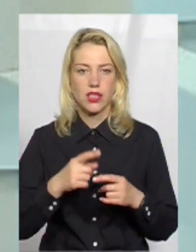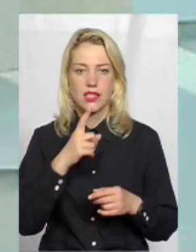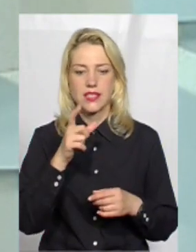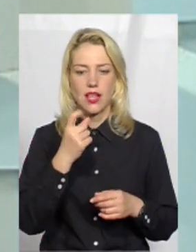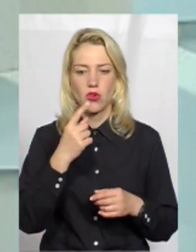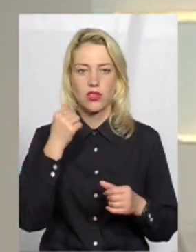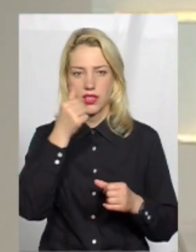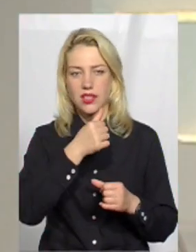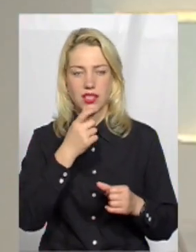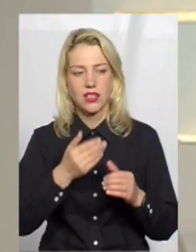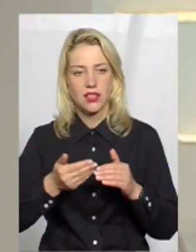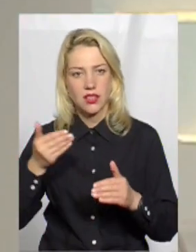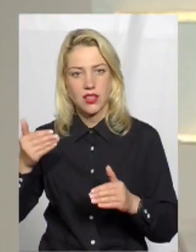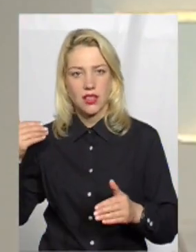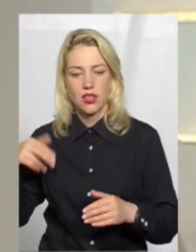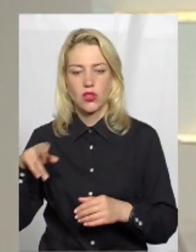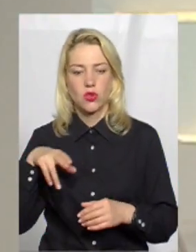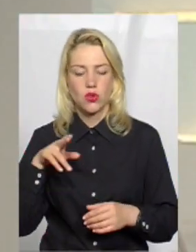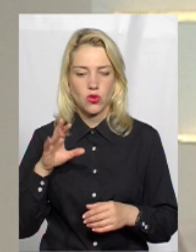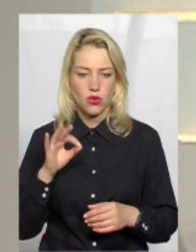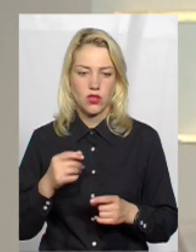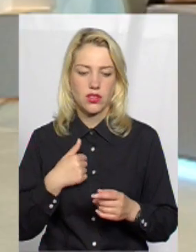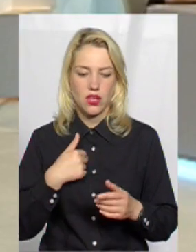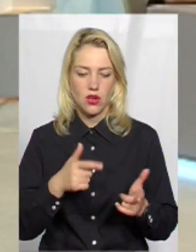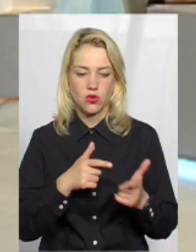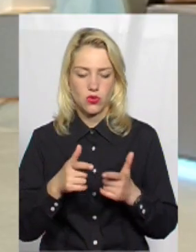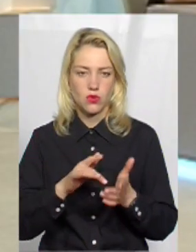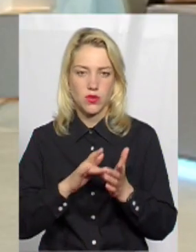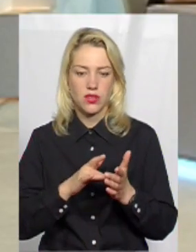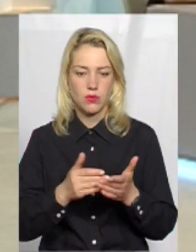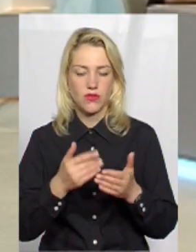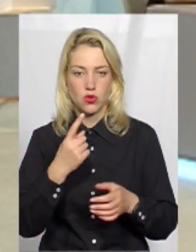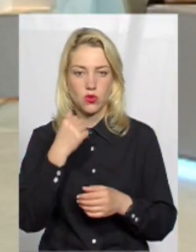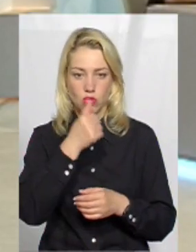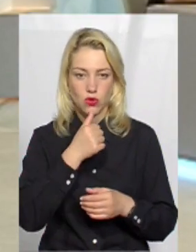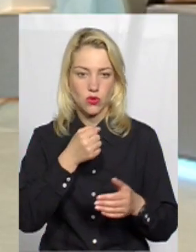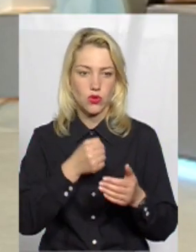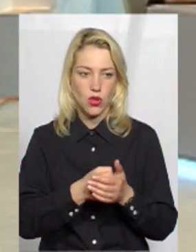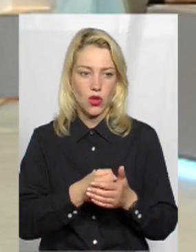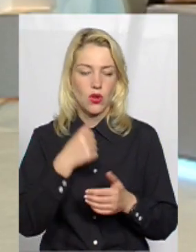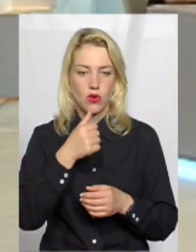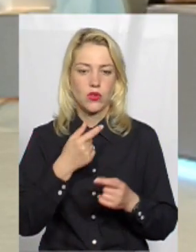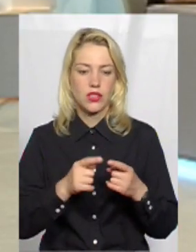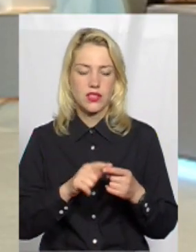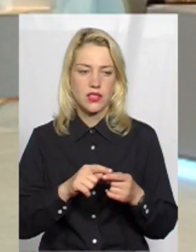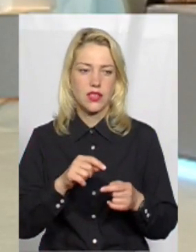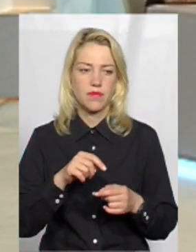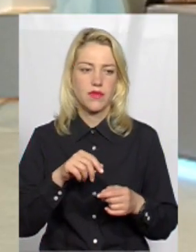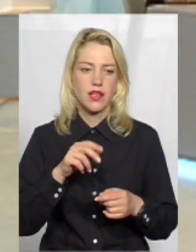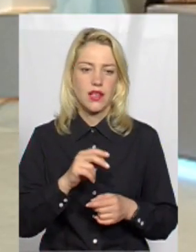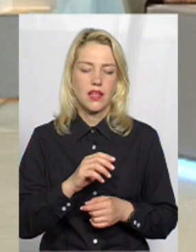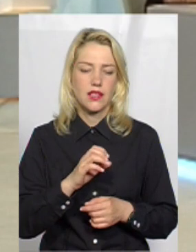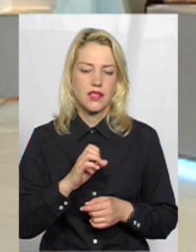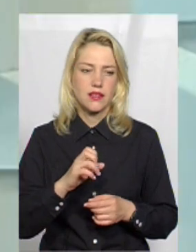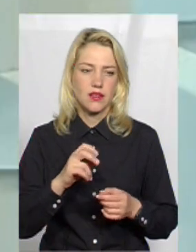до своєї мандрівки, тому що я готую мандрівку від року до півроку. Ну, безумовно, це SkyScanner.com